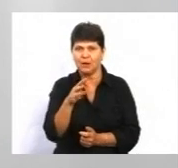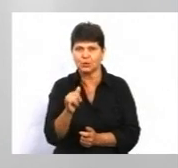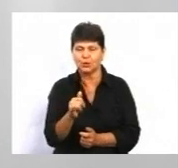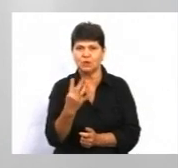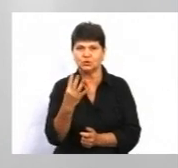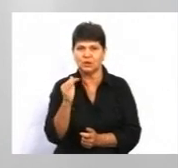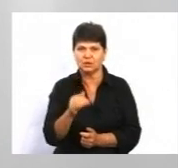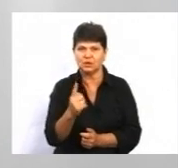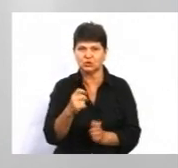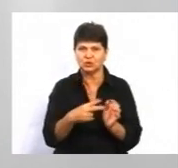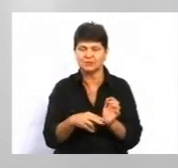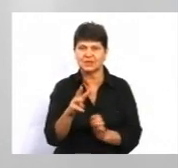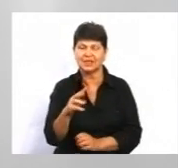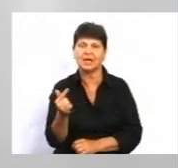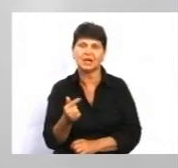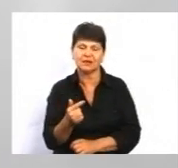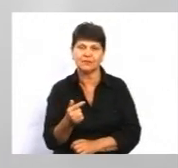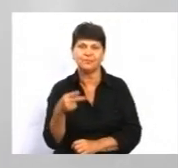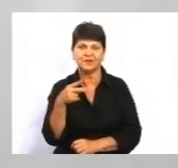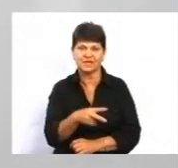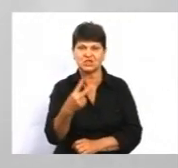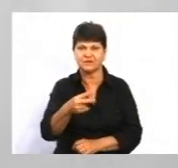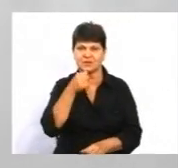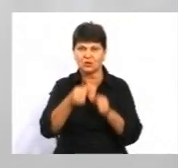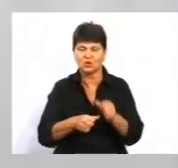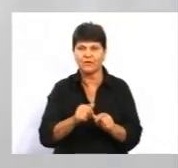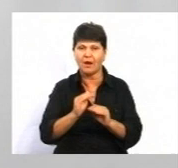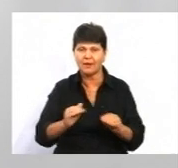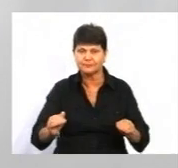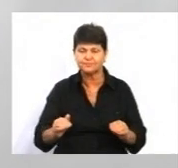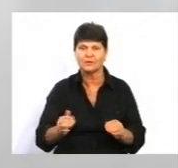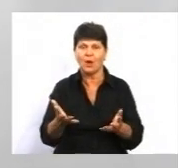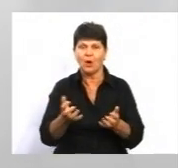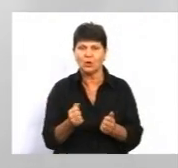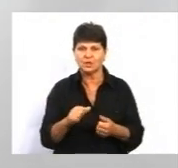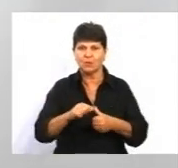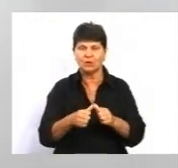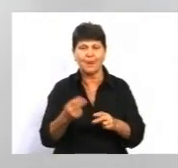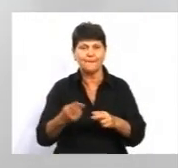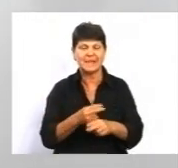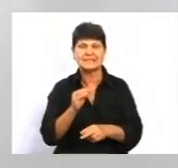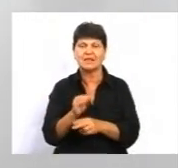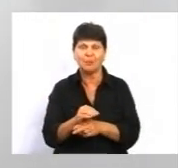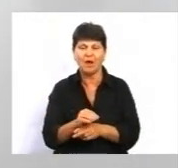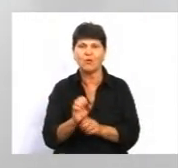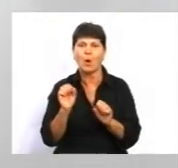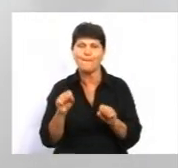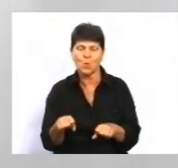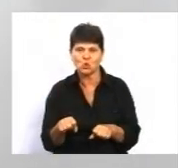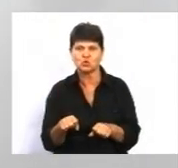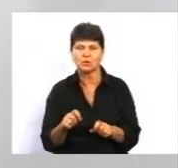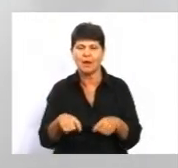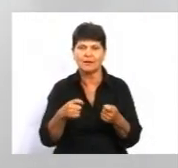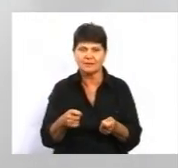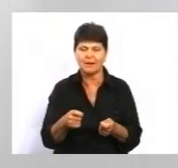173 гривні. 2020 року дошкільник, отримуючи лише оклад без надбавок, який можна дати чи ні,